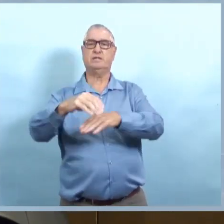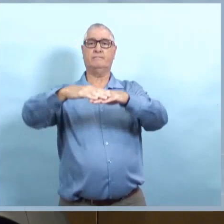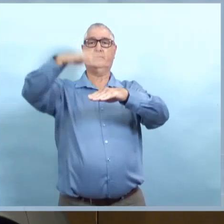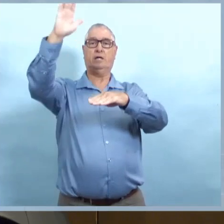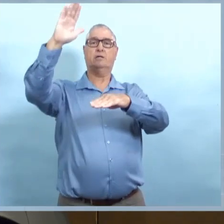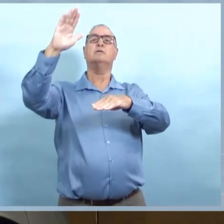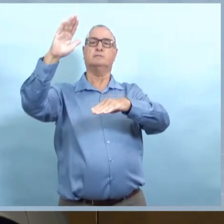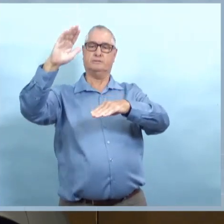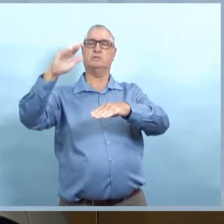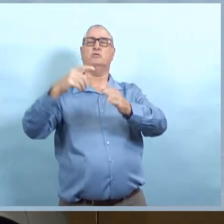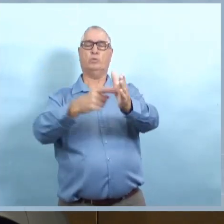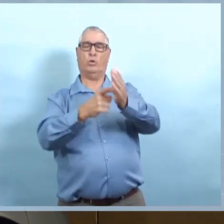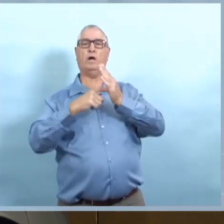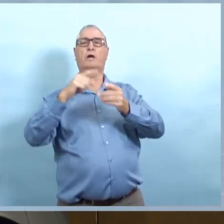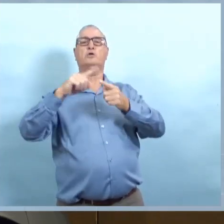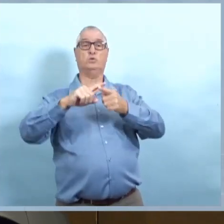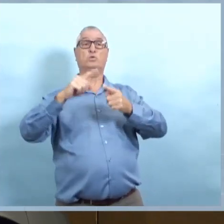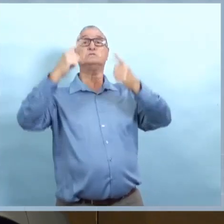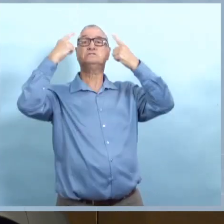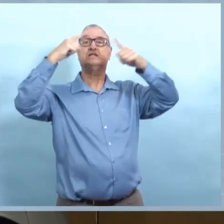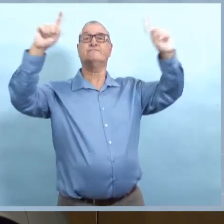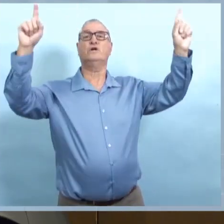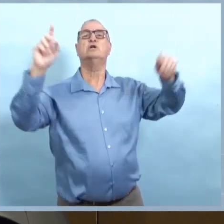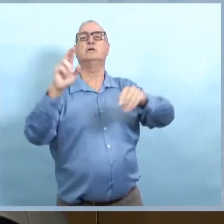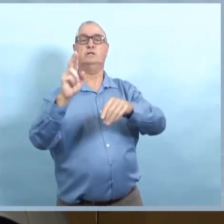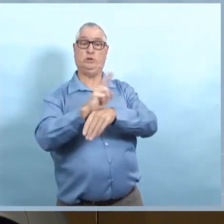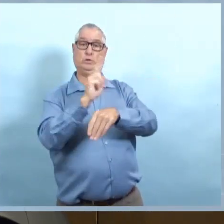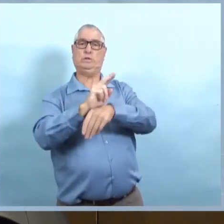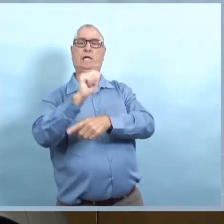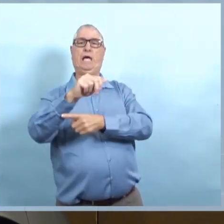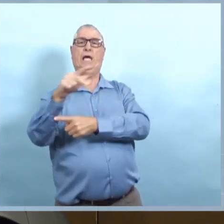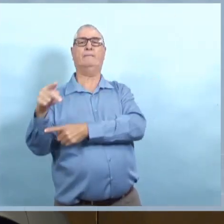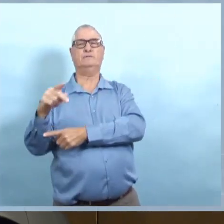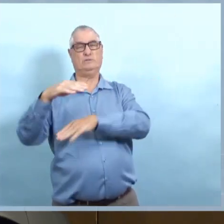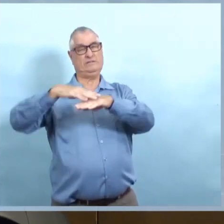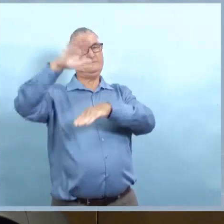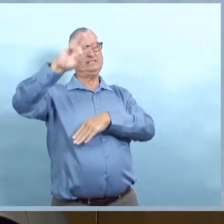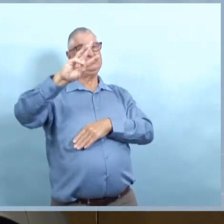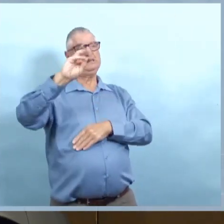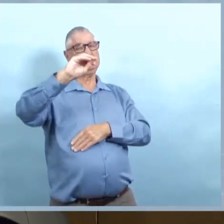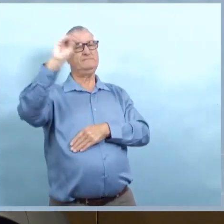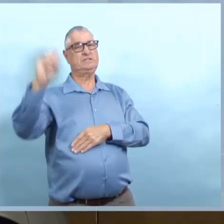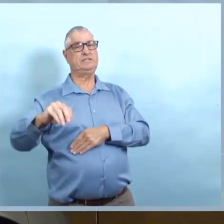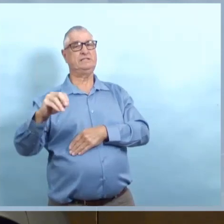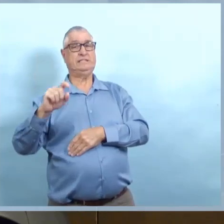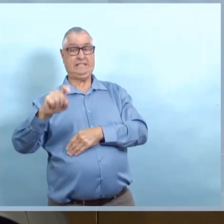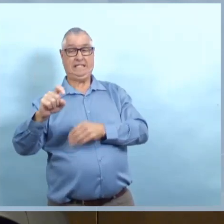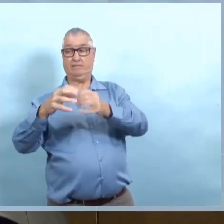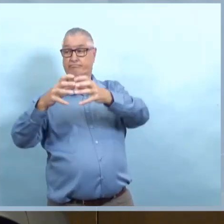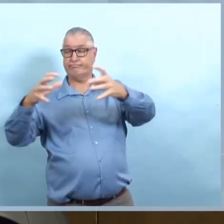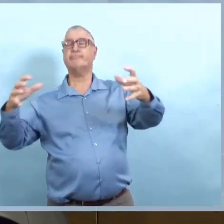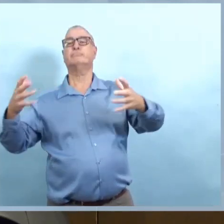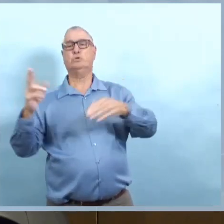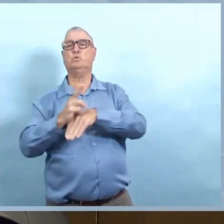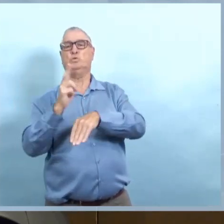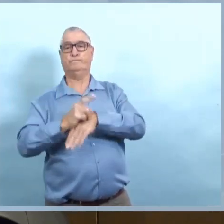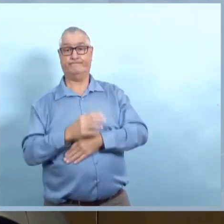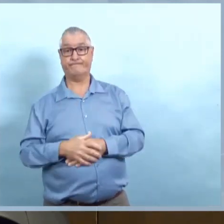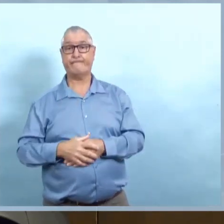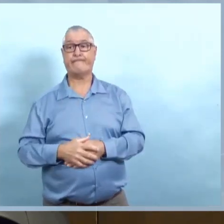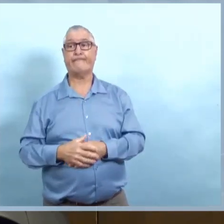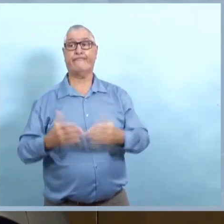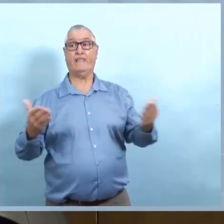aucun effet. Je crois qu'il faut 60 %. D'autres ont même dit qu'il faut plus comme taux d'adoption